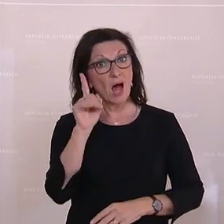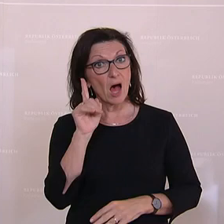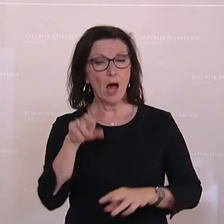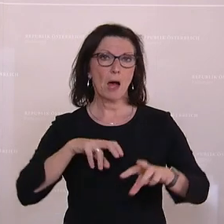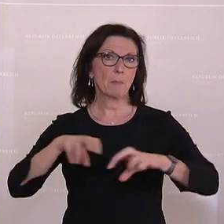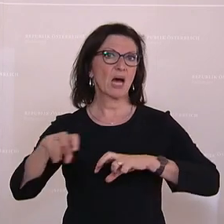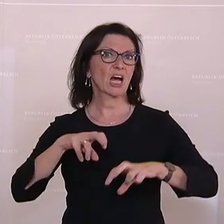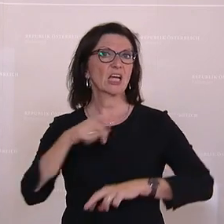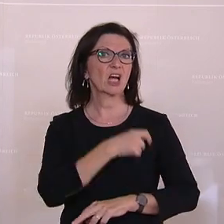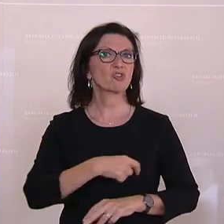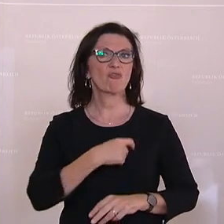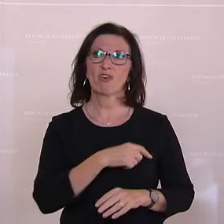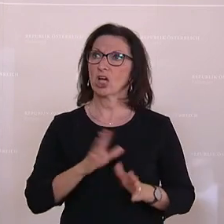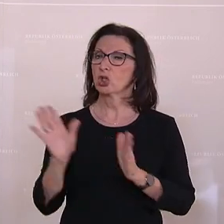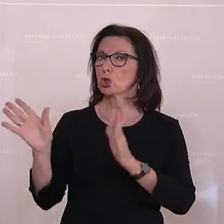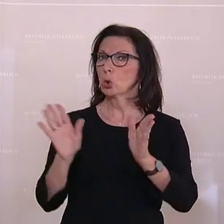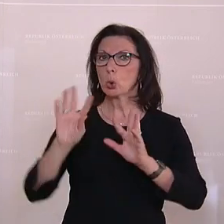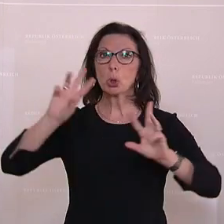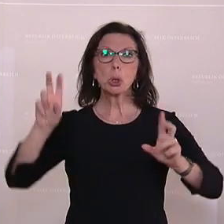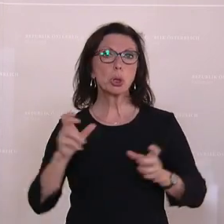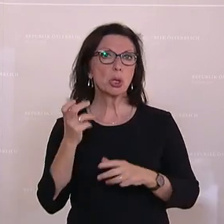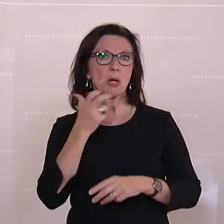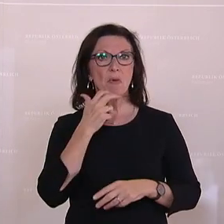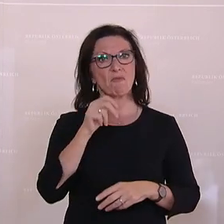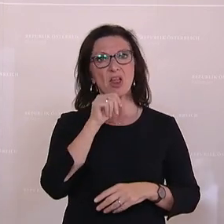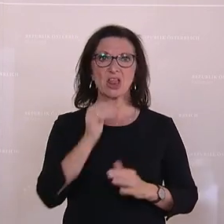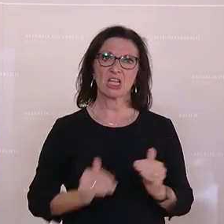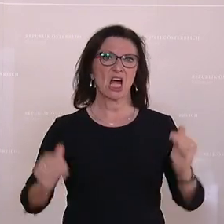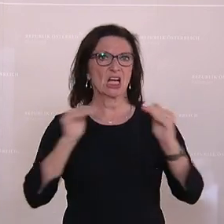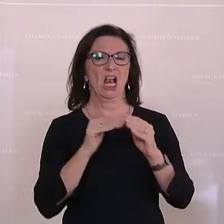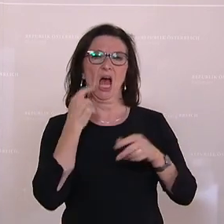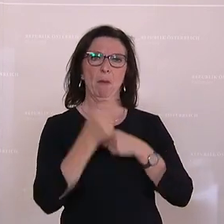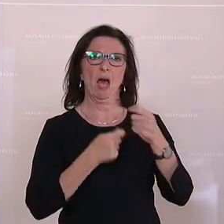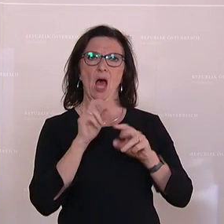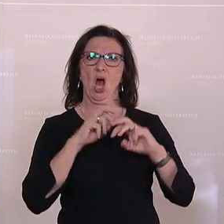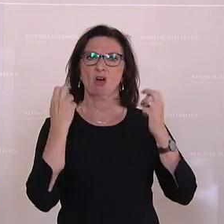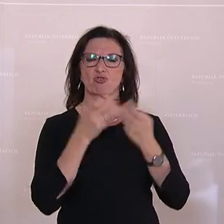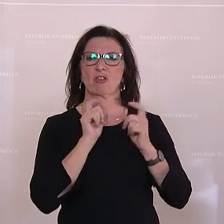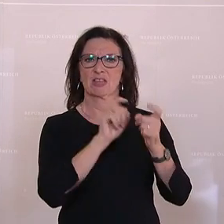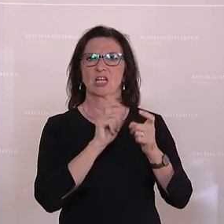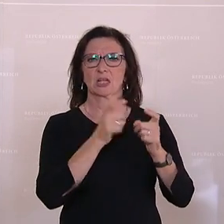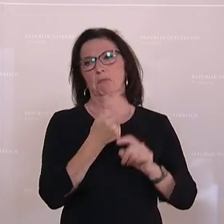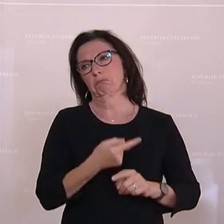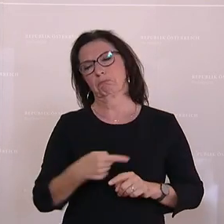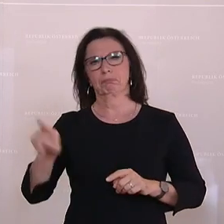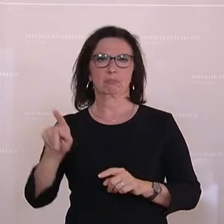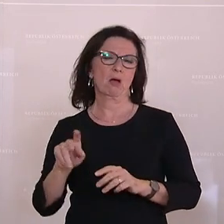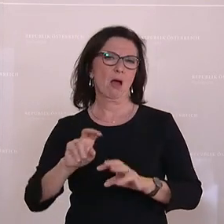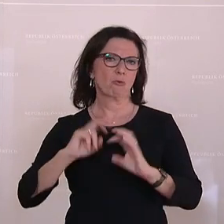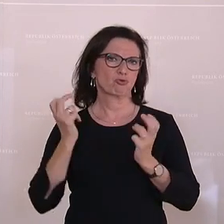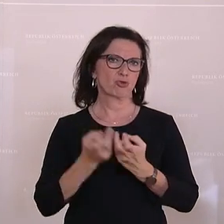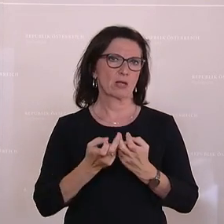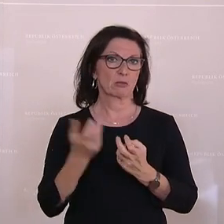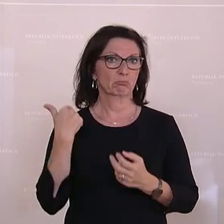Regierungsfraktionen wollen das Thema nicht im Gleichbehandlungsausschuss diskutieren. Eine Zuweisung an den Ausschuss wurde